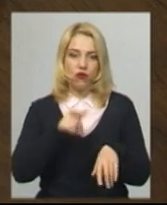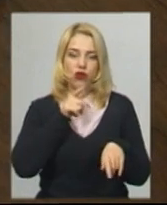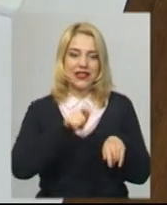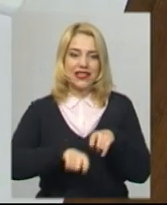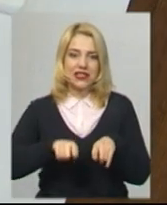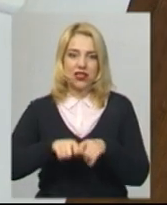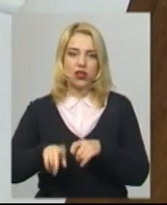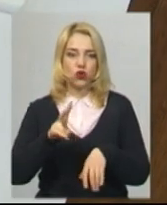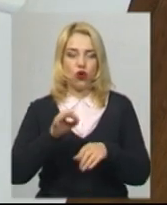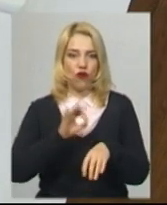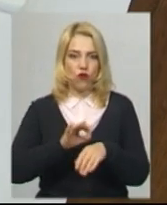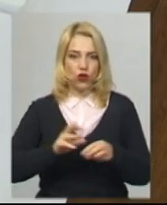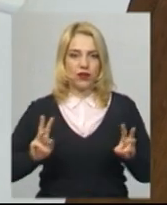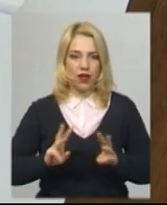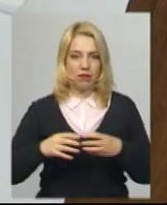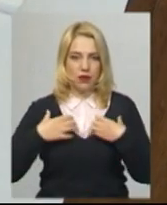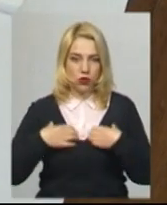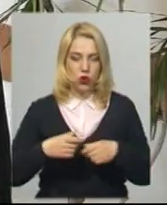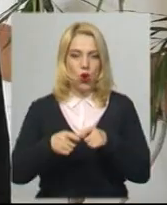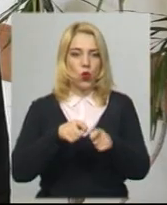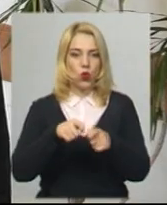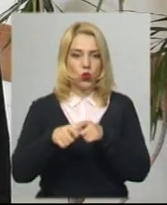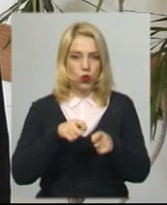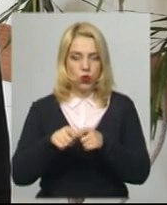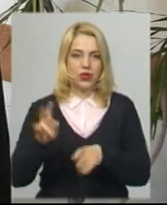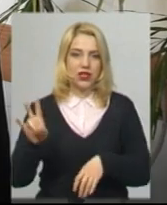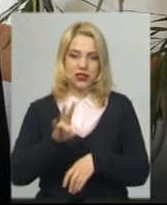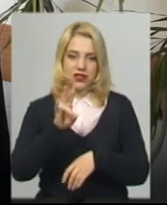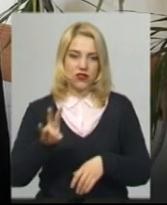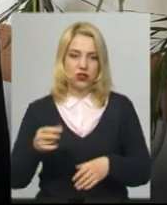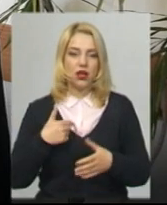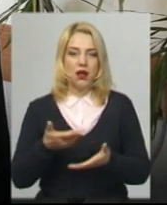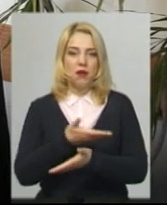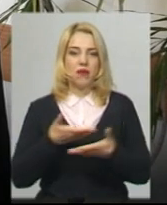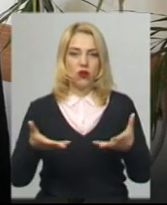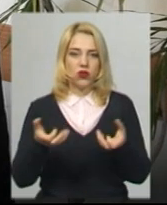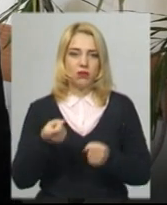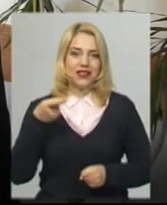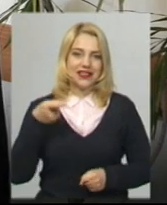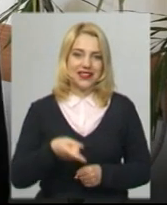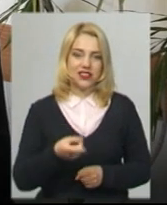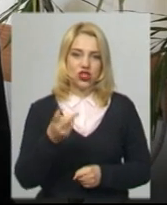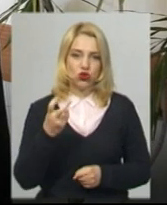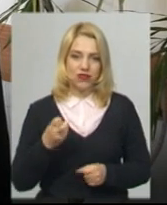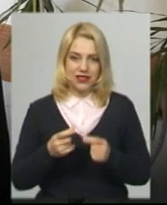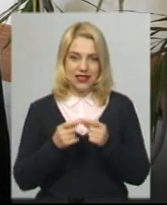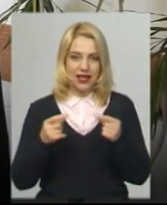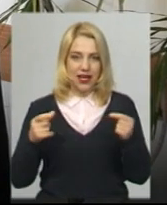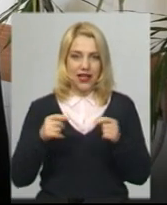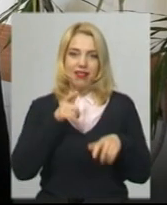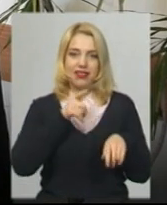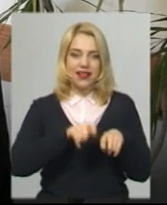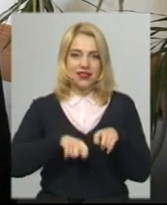пневмонію, кондукторів громадського транспорту та священиків. Ми отримали 1200 тестів на всю галузь. Ми